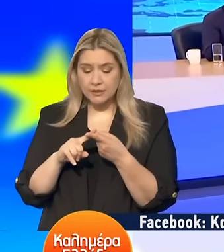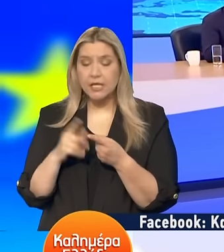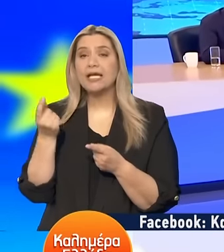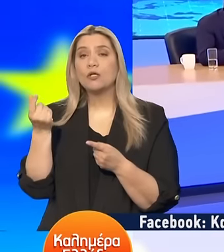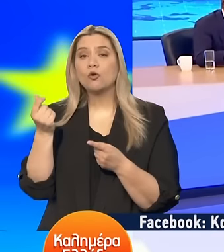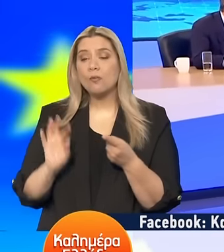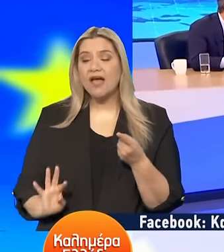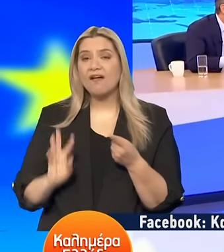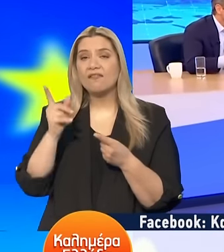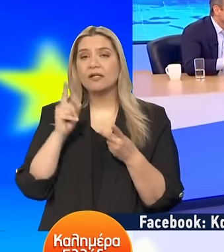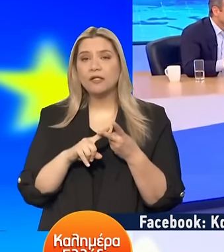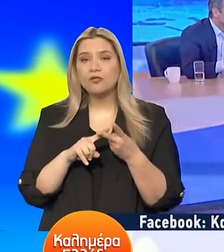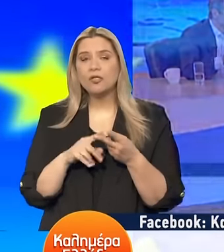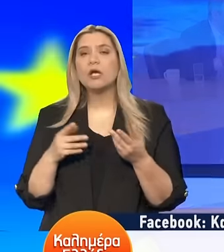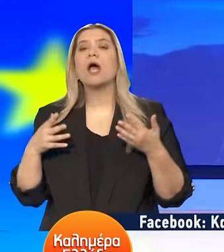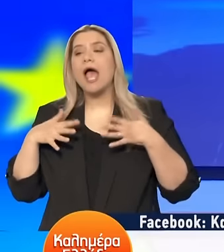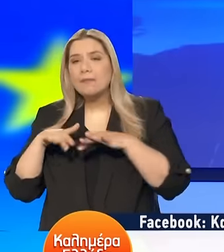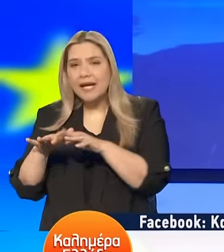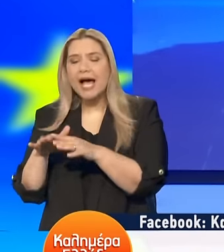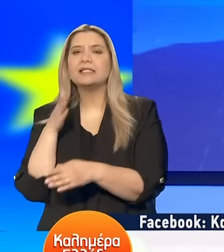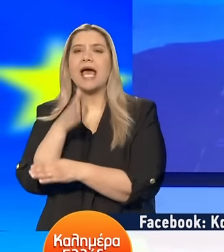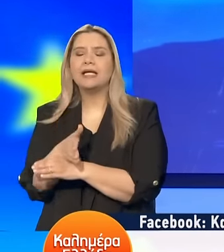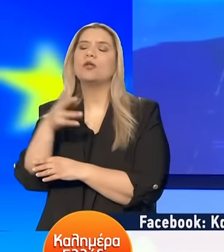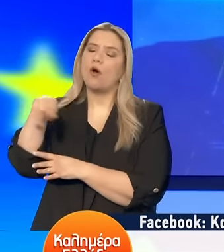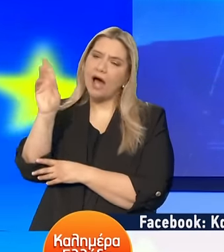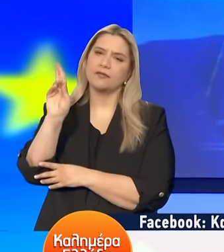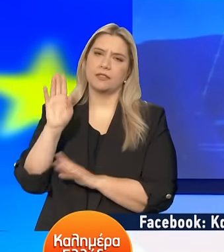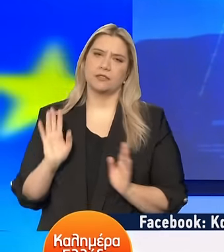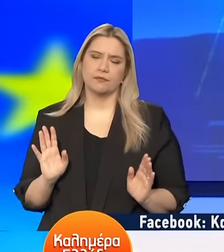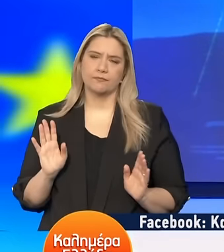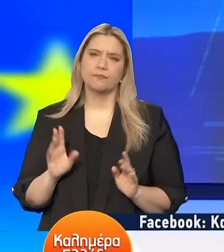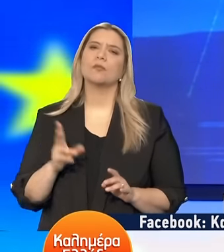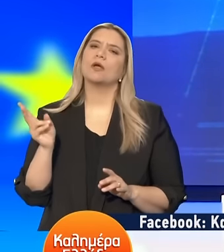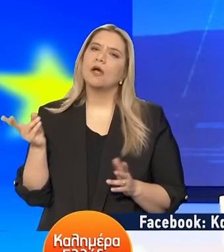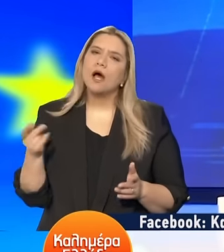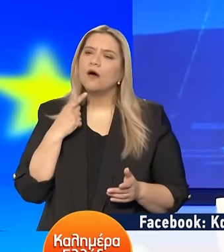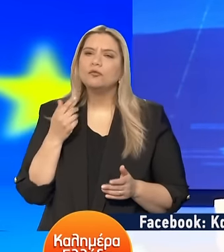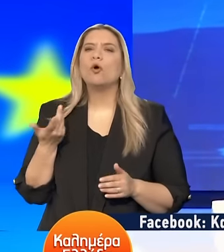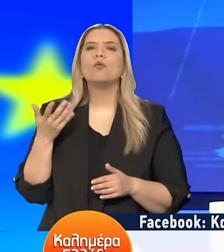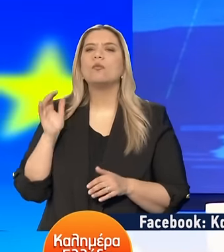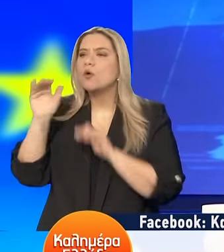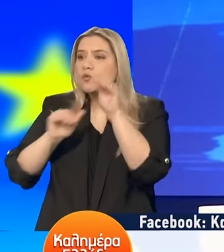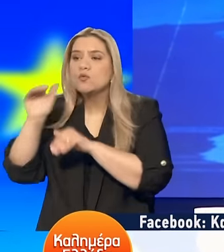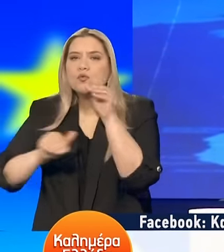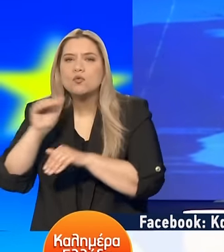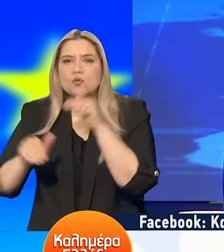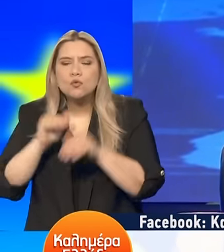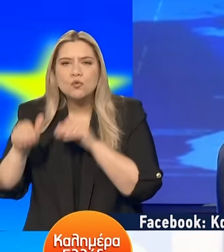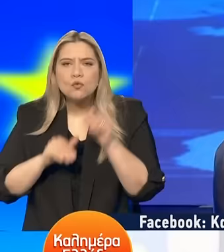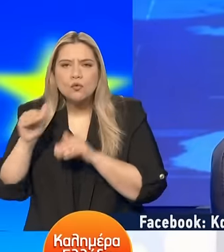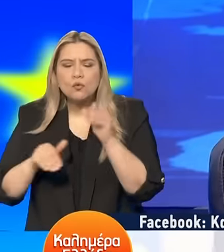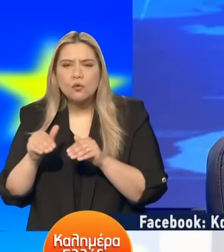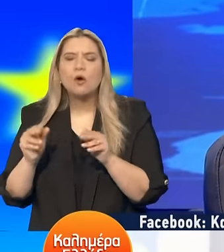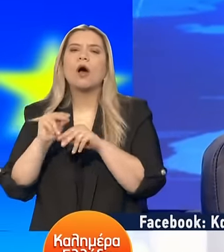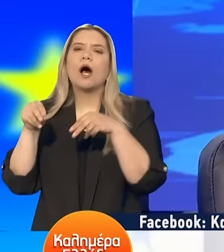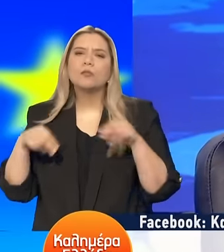Είναι η αύξηση των ενίκαιων Το ζήτημα των ενίκαιων Είναι ένα ζήτημα βασικά προσφοράς και ζήτησης Όσα περισσότερα διαμερίσματα μπορούν να μπουν